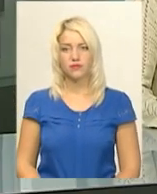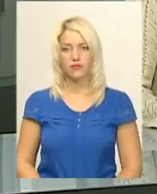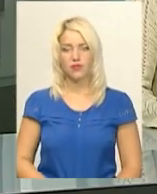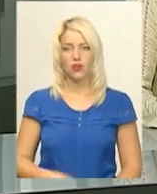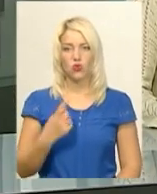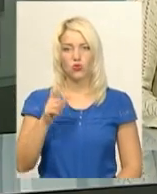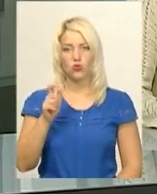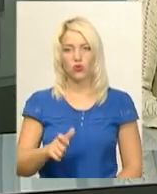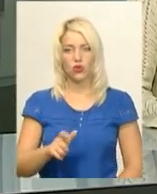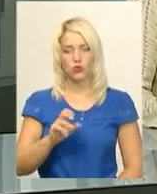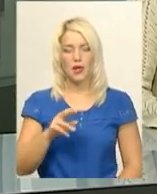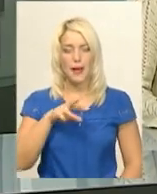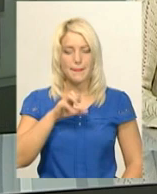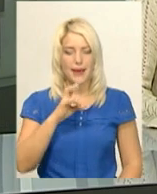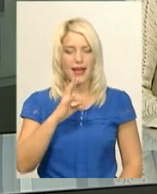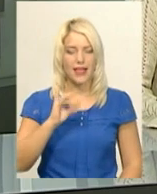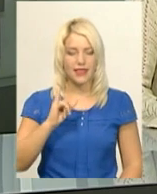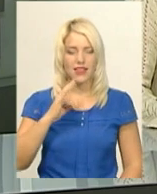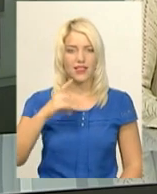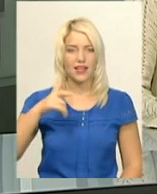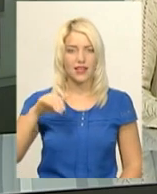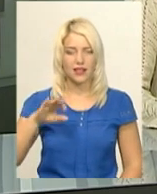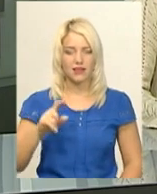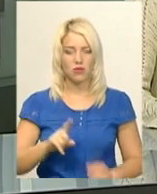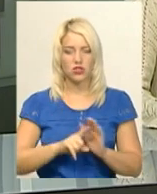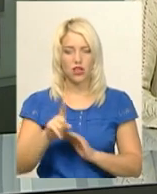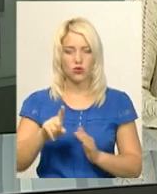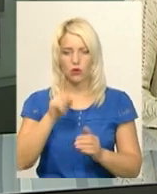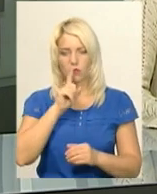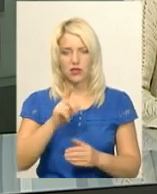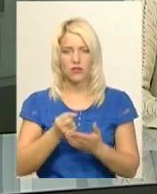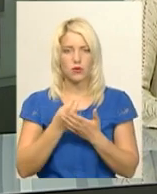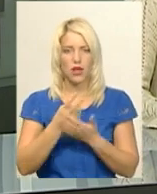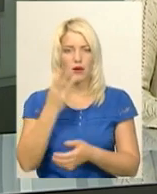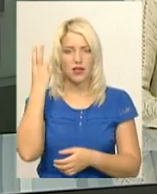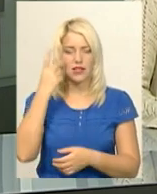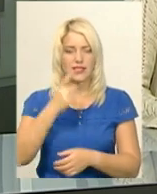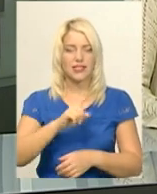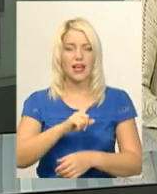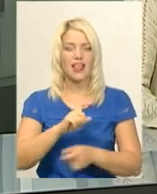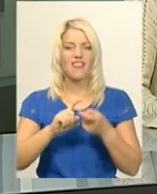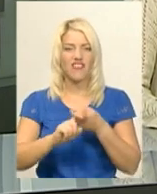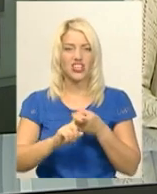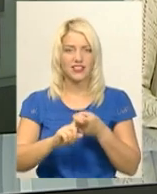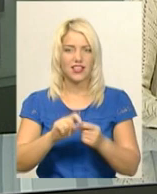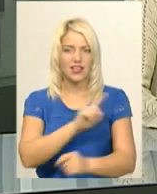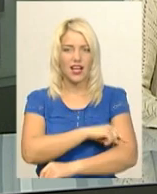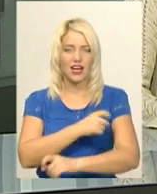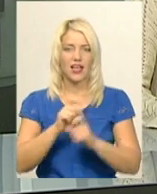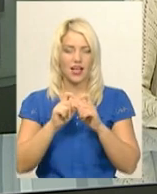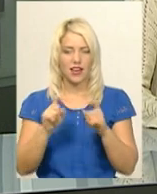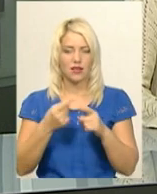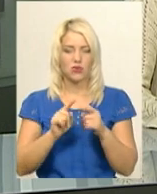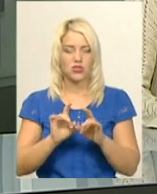Одну людину з менігококовою інфекцією від початку місяця у шпитали до Хмельницької інфекційної лікарні. Про це повідомила головний